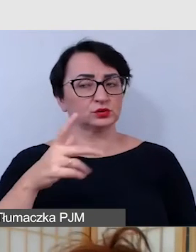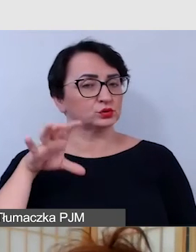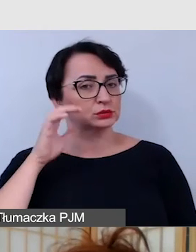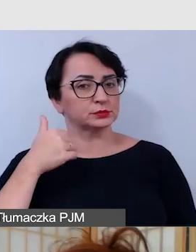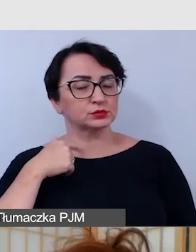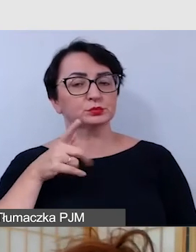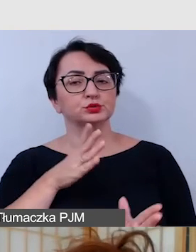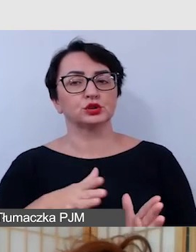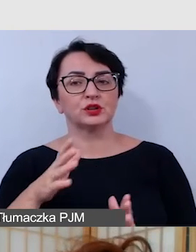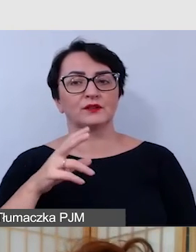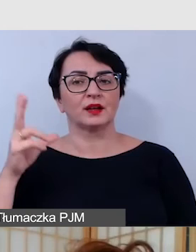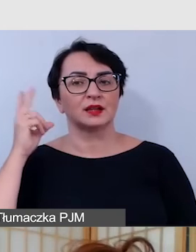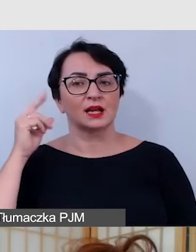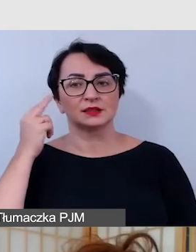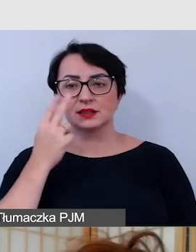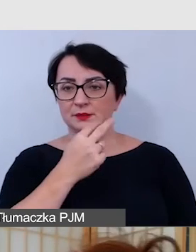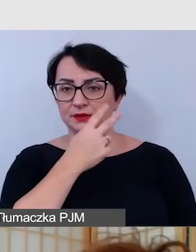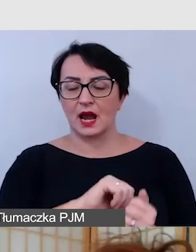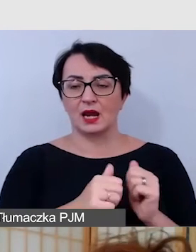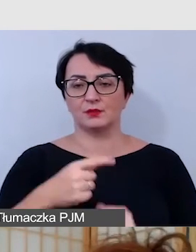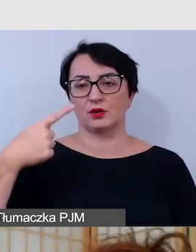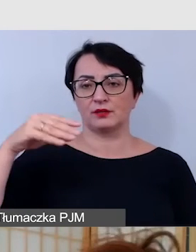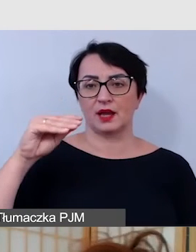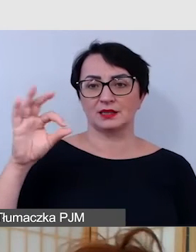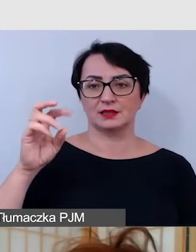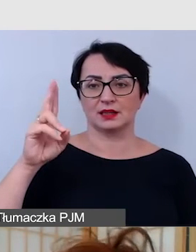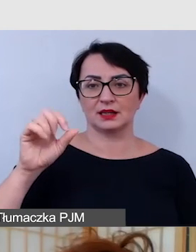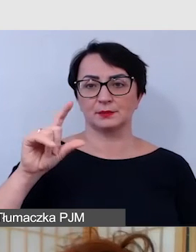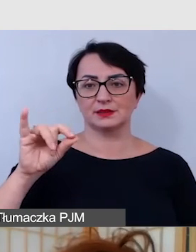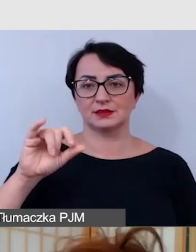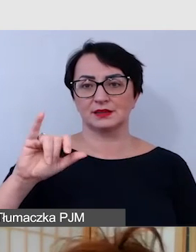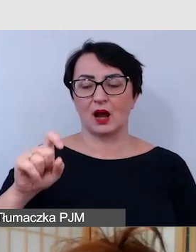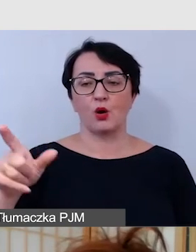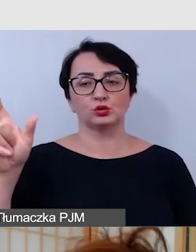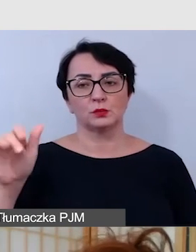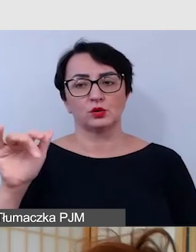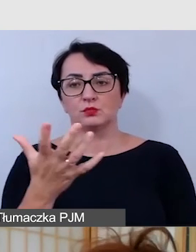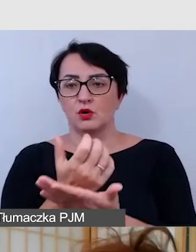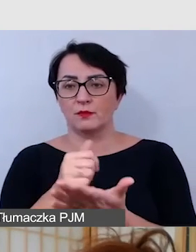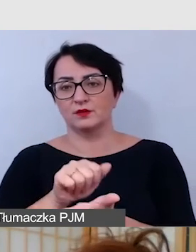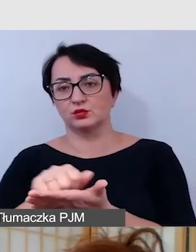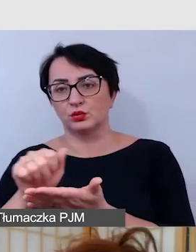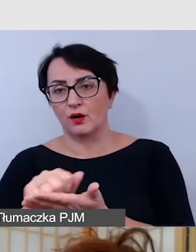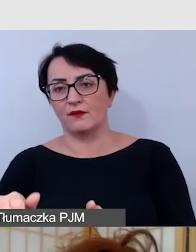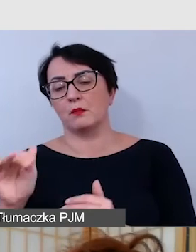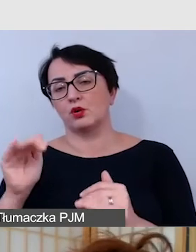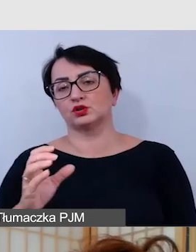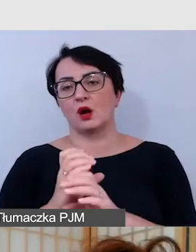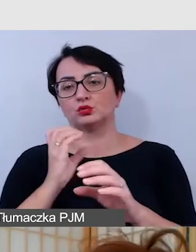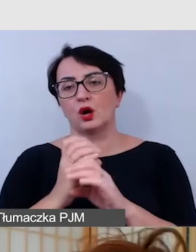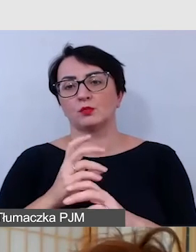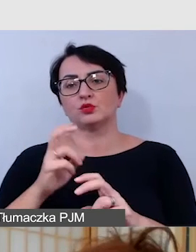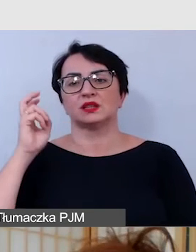przygotowywanie transkrypcji czy deskrypcji taka osoba może sobie to pobrać, wydrukować i na przykład przeczytać w autobusie czy w tramwaju